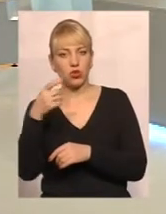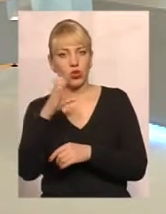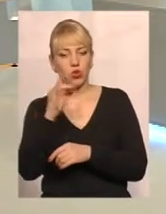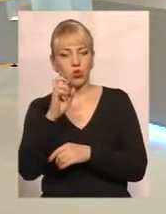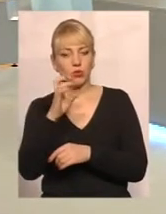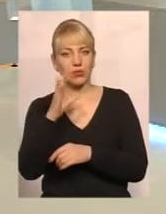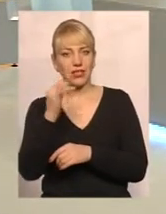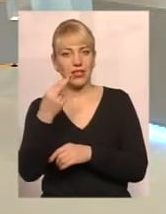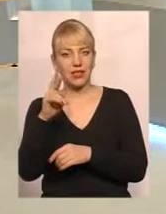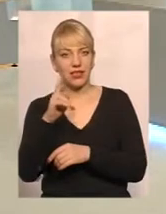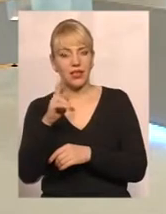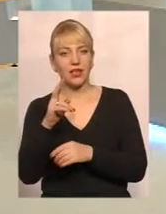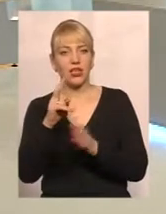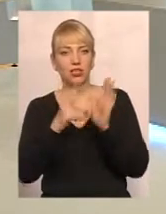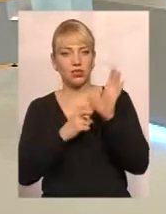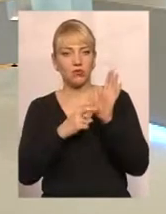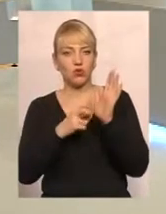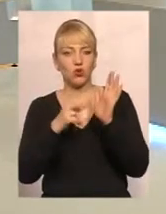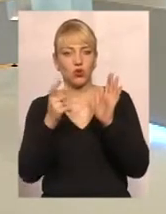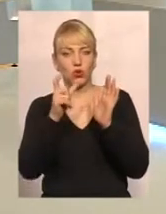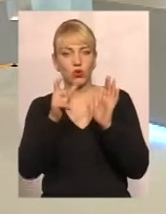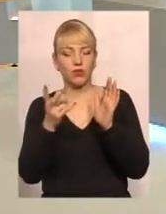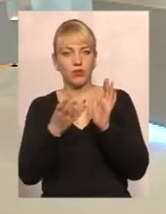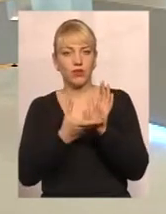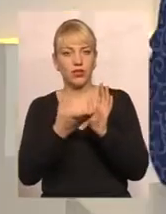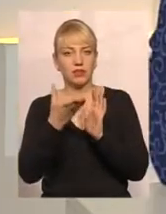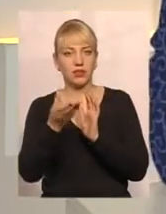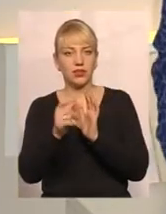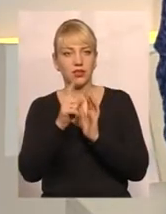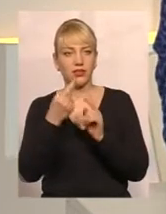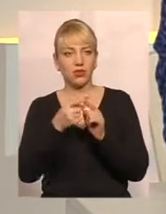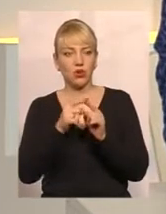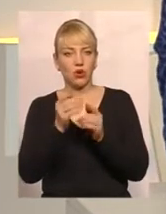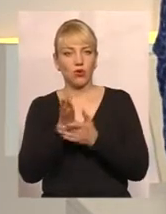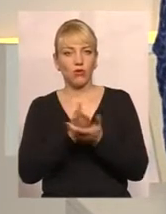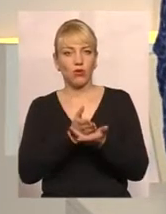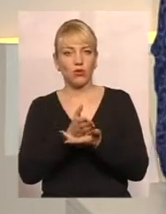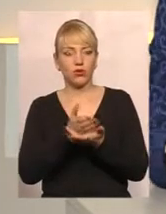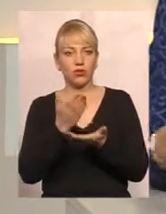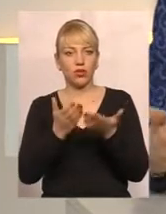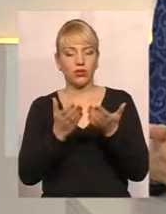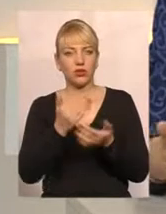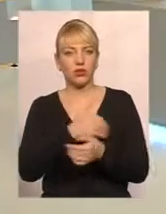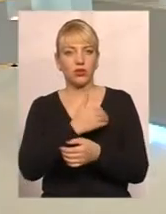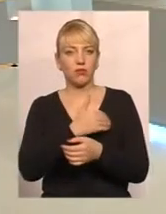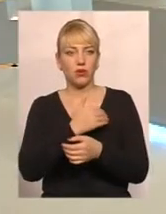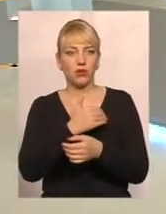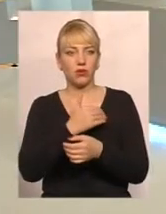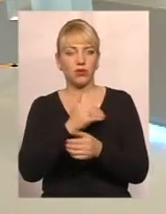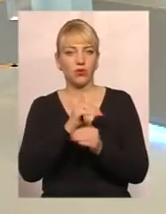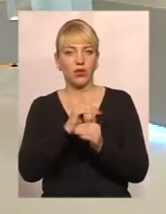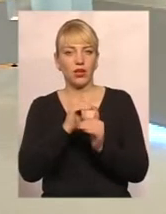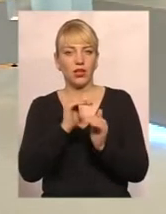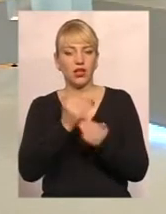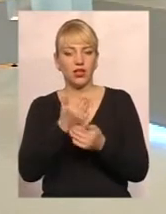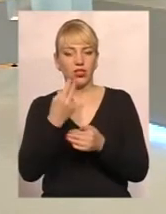гривень має людина доплатити на цю послугу. Якщо температура нижча, там, 20 градусів, що